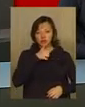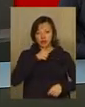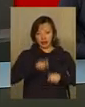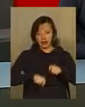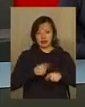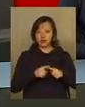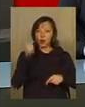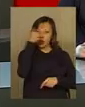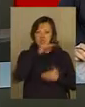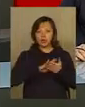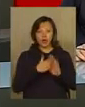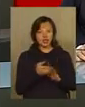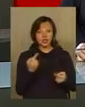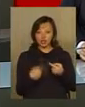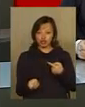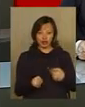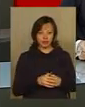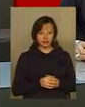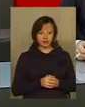Цьогоріч ситуація дещо інша.